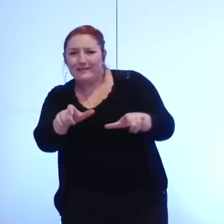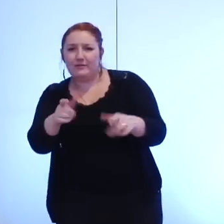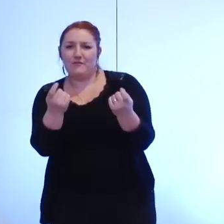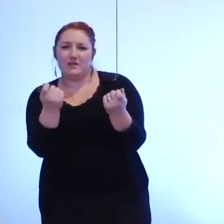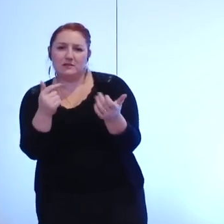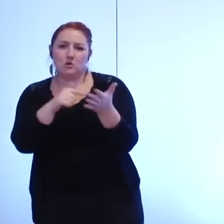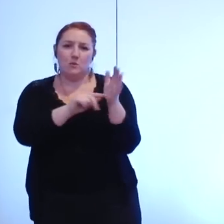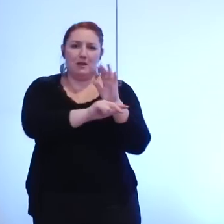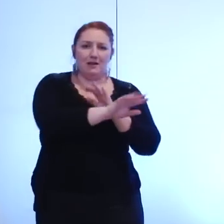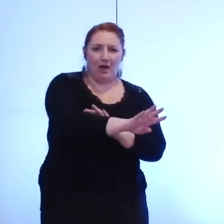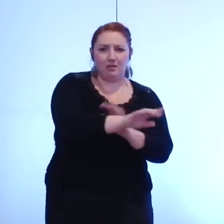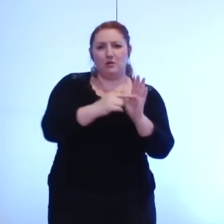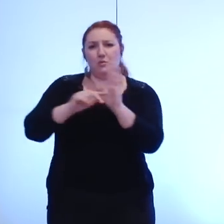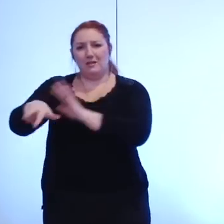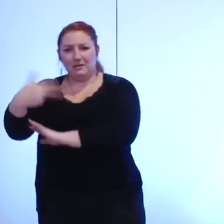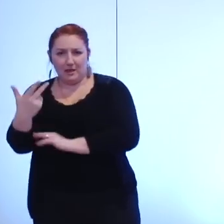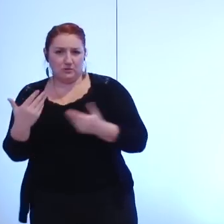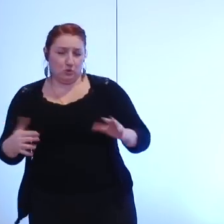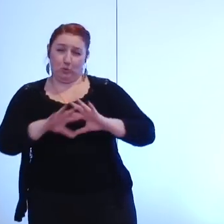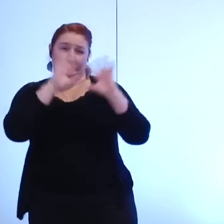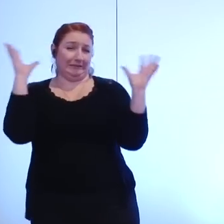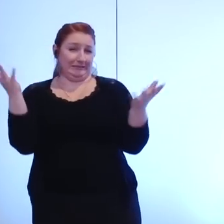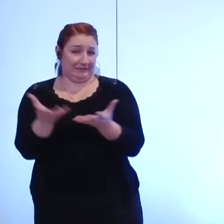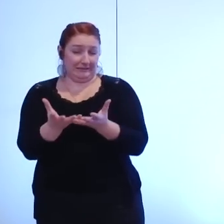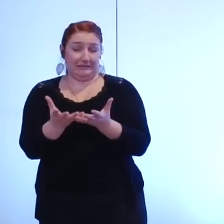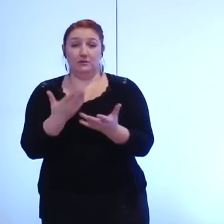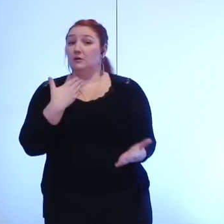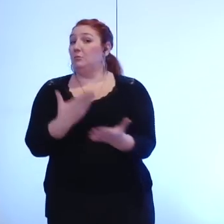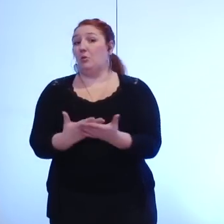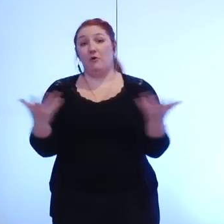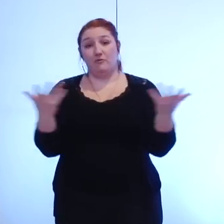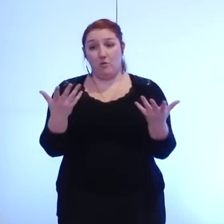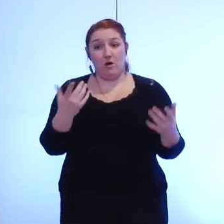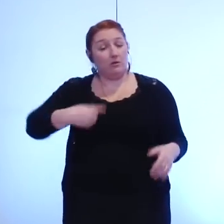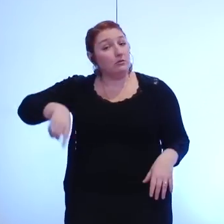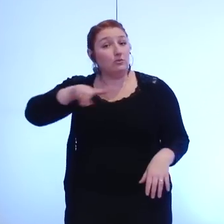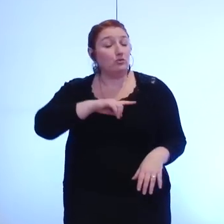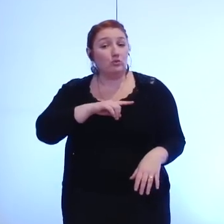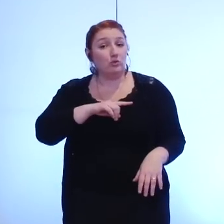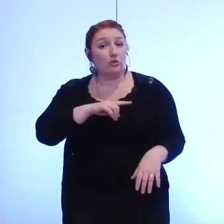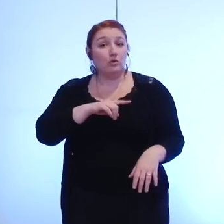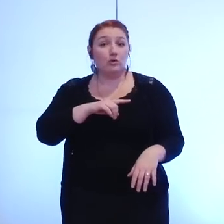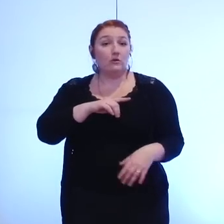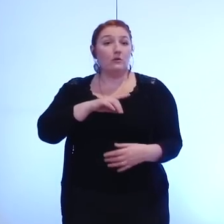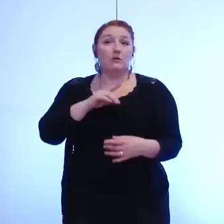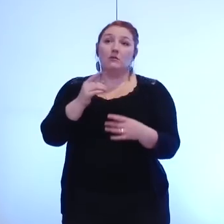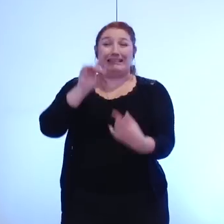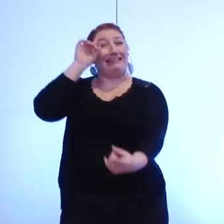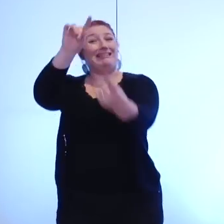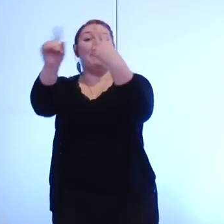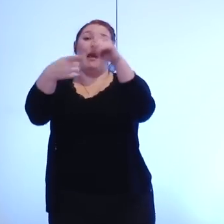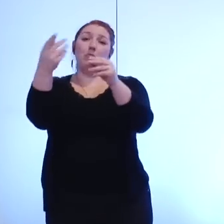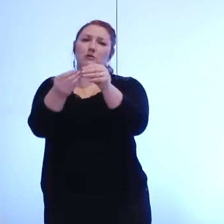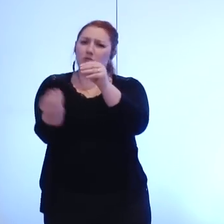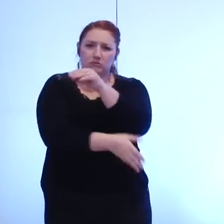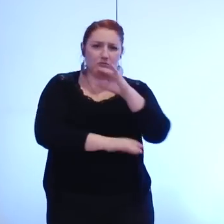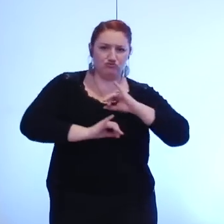aujourd'hui, démontre, à chaque fois, que nous n'escamotons pas ces enjeux, que nous n'escamotons aucun